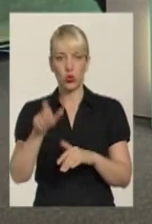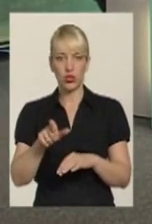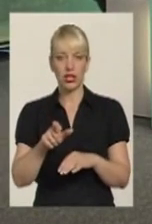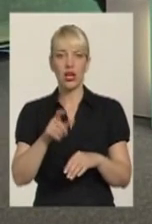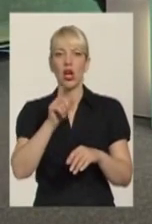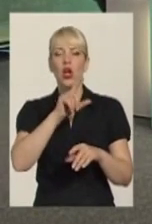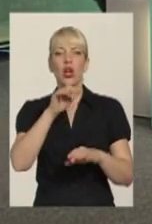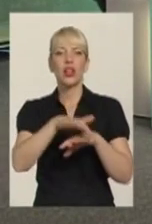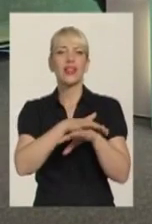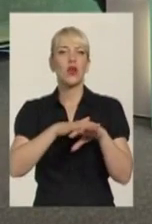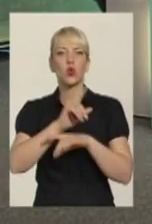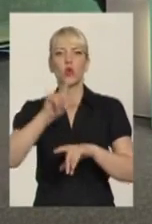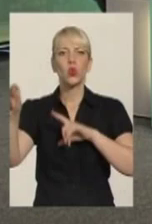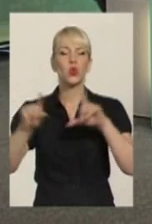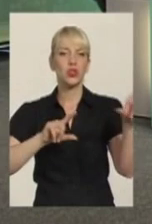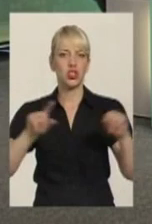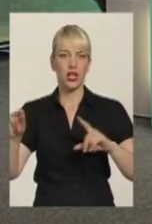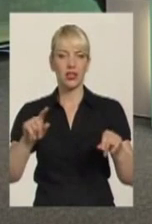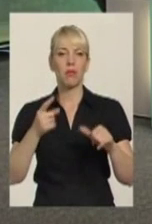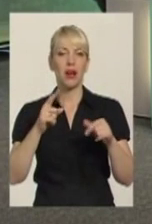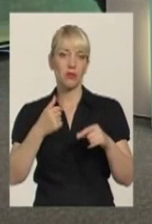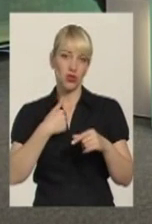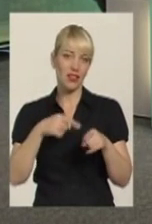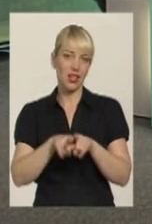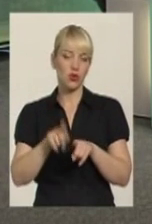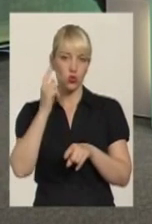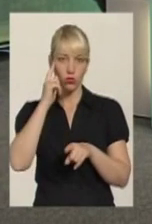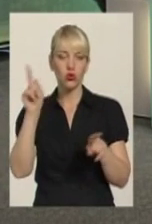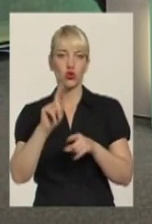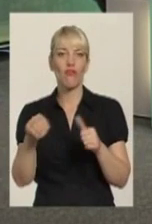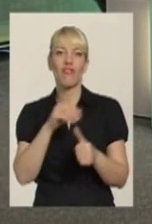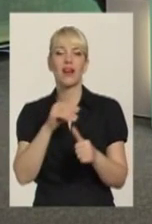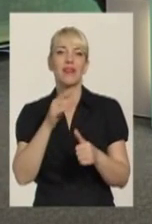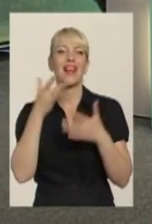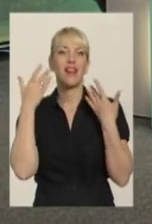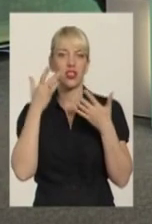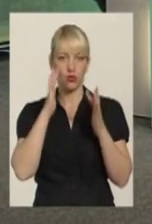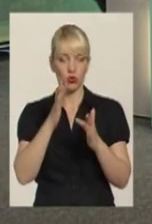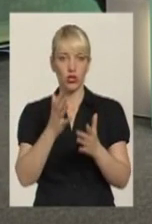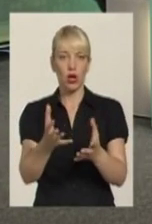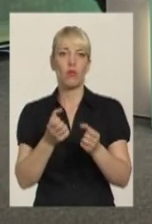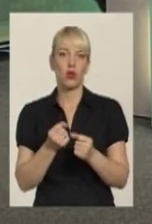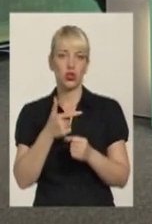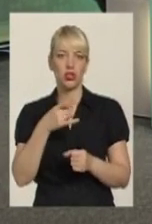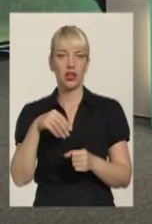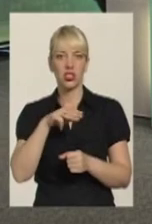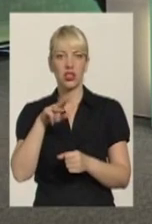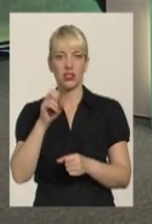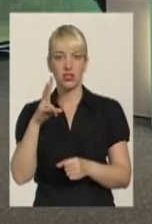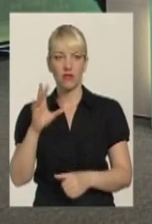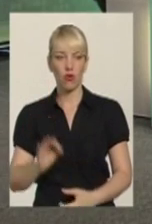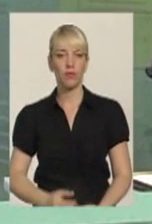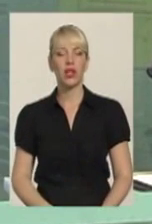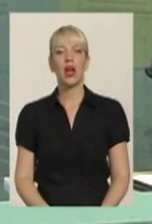Тому сьогодні в Армії намного легше, я так думаю, буде. Чим тут? Ігор Олександрович, якщо